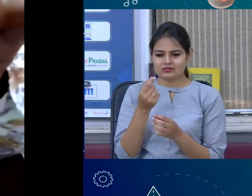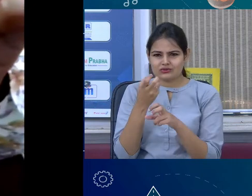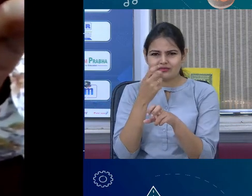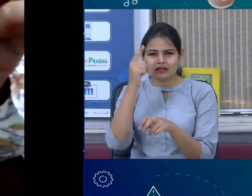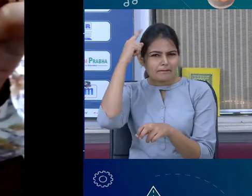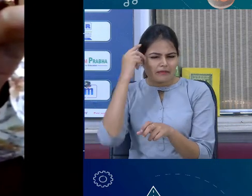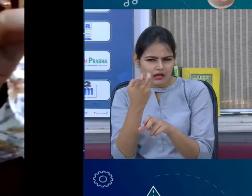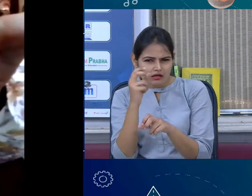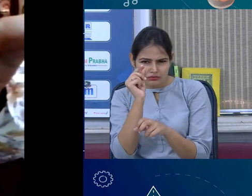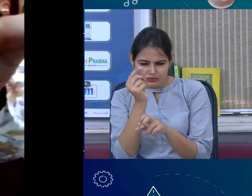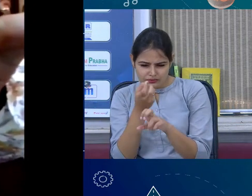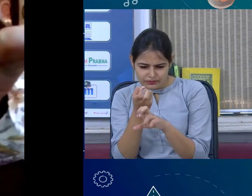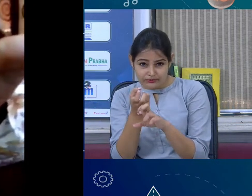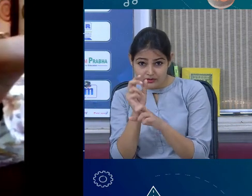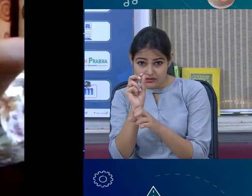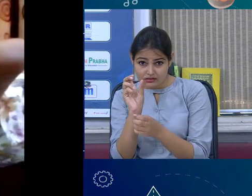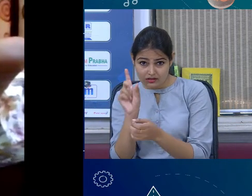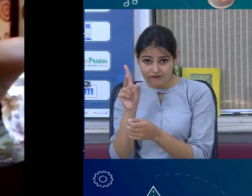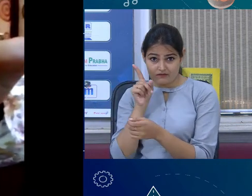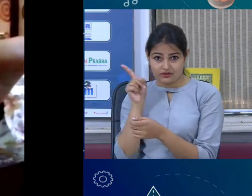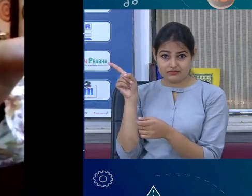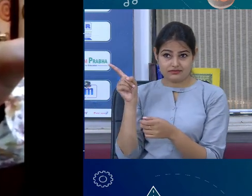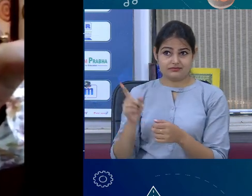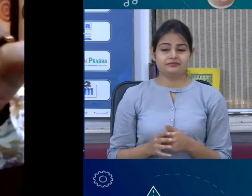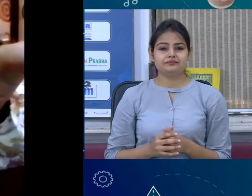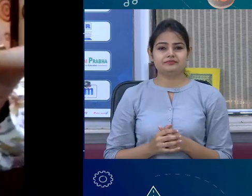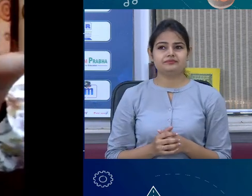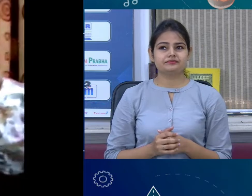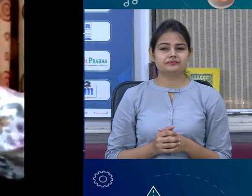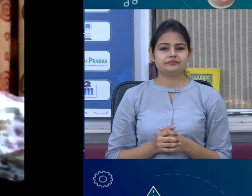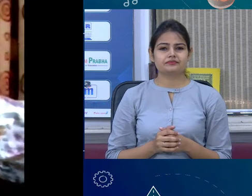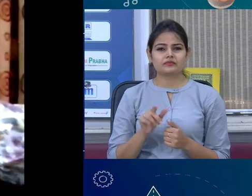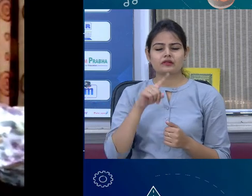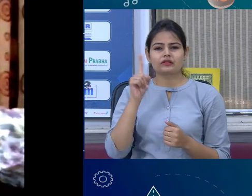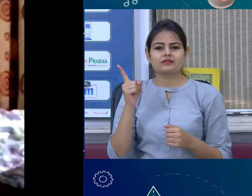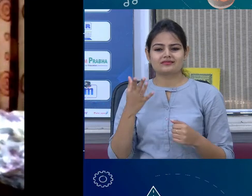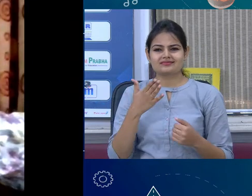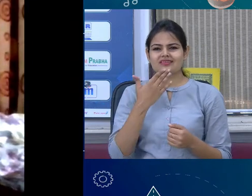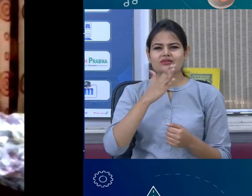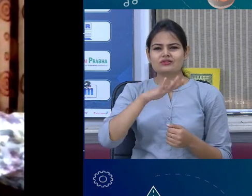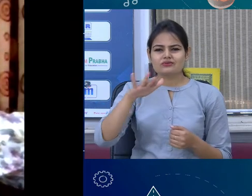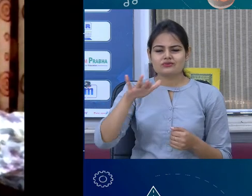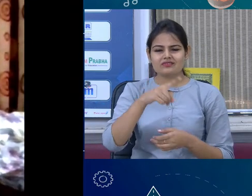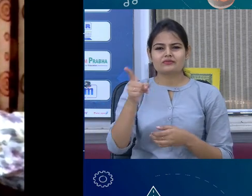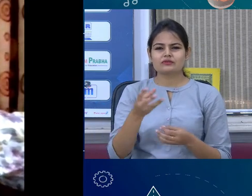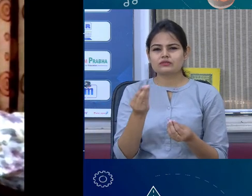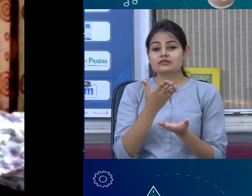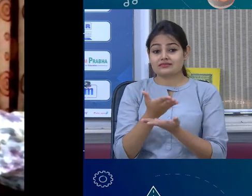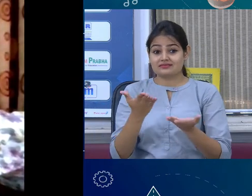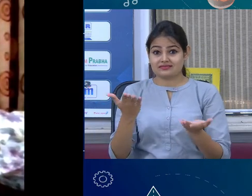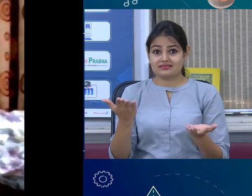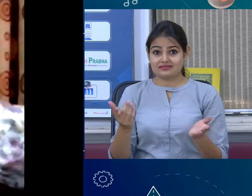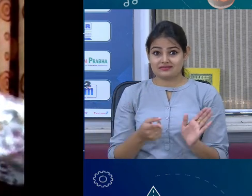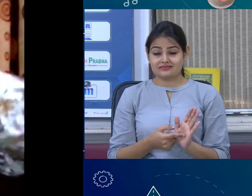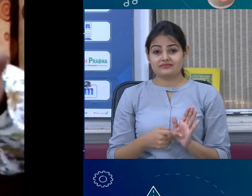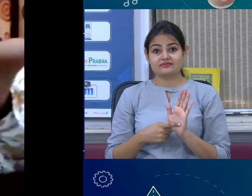think they are getting clear idea about it So visually age बच्चों के लिए हमारे पास कुछ डिवाइजर्स है और वो डिवाइज